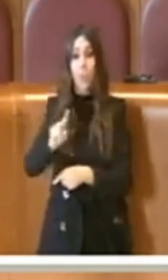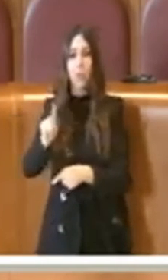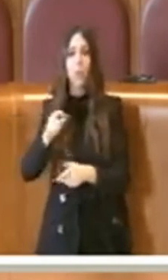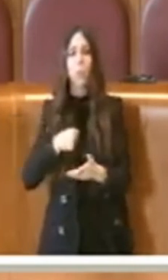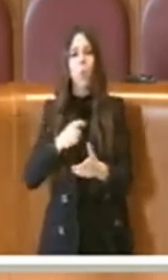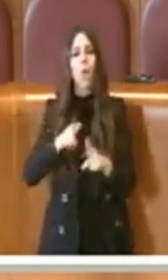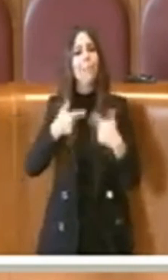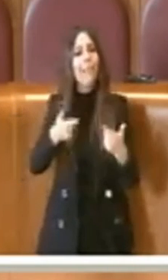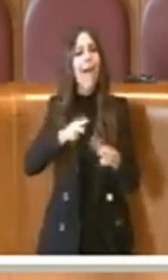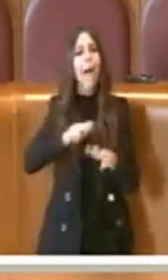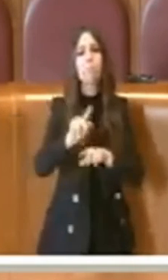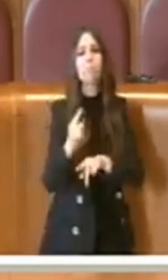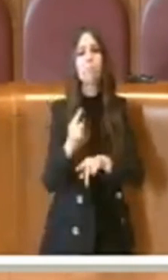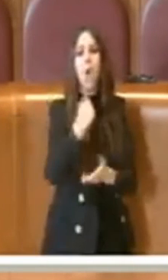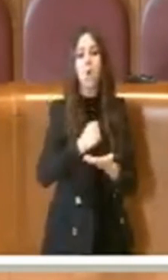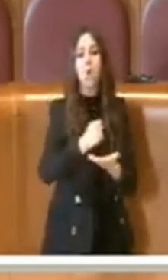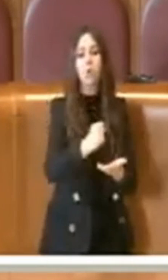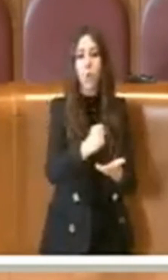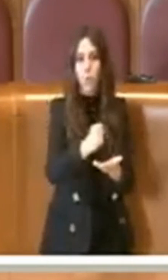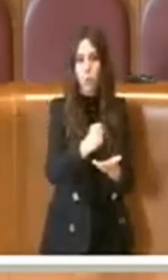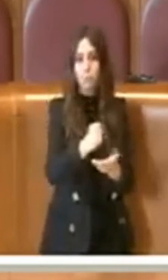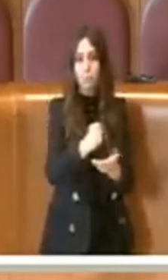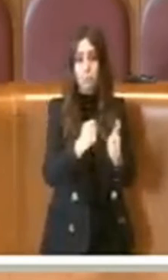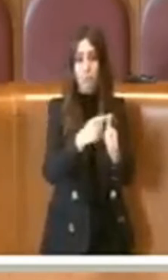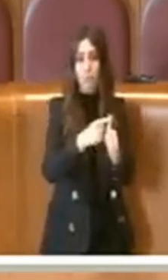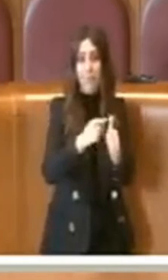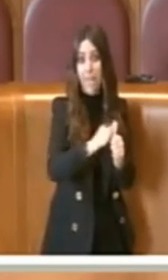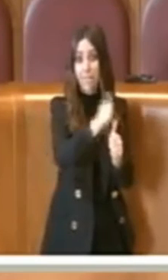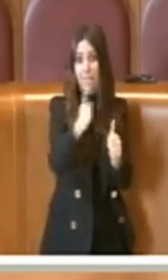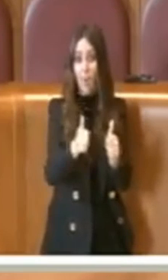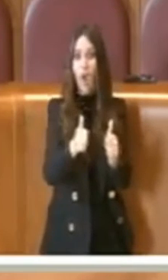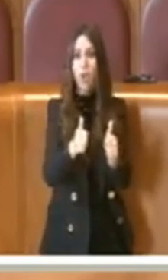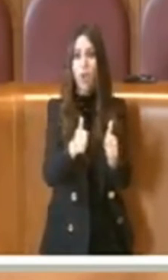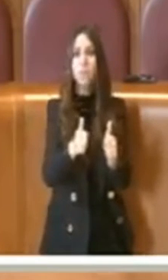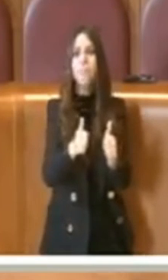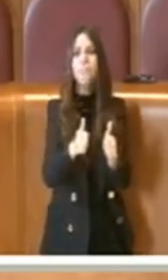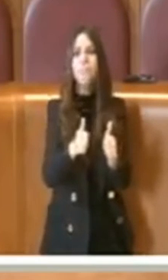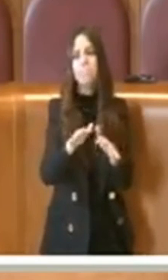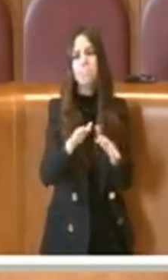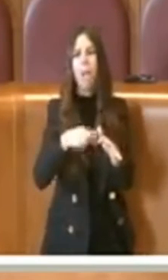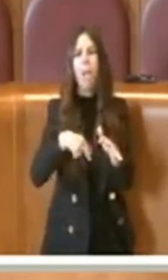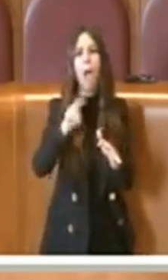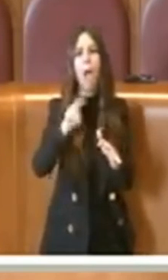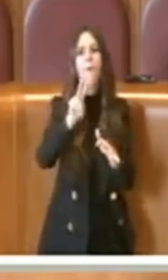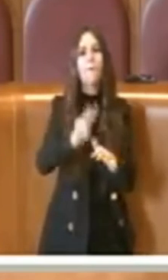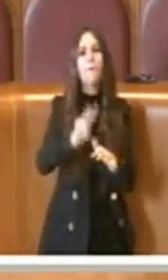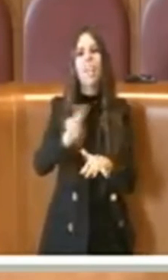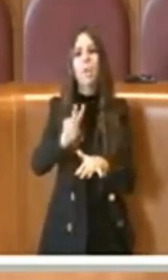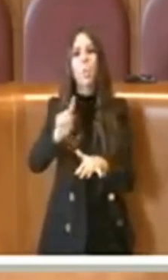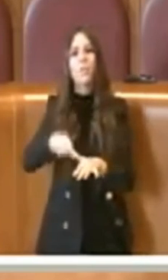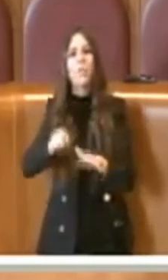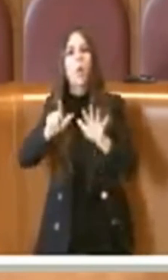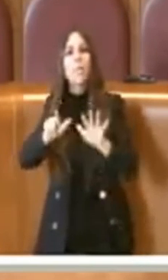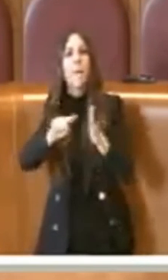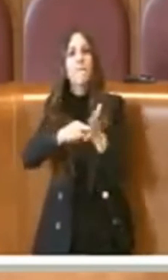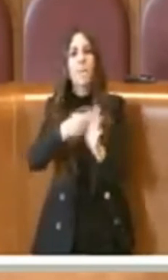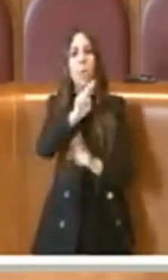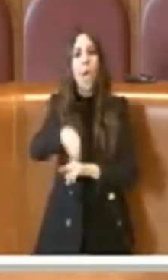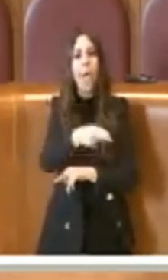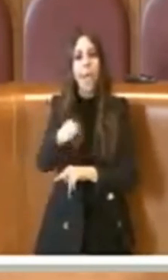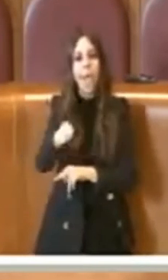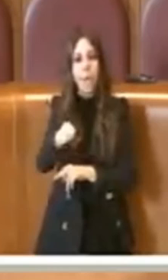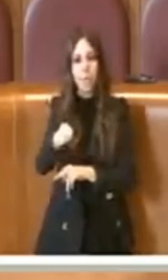municipio nel piano degli investimenti per il primo dei tre anni pari a 22,7 milioni di euro.